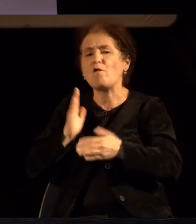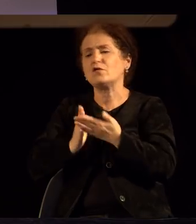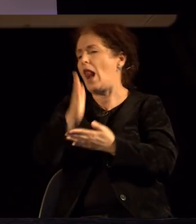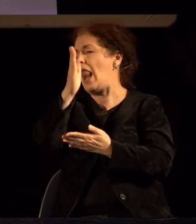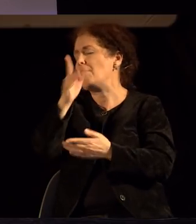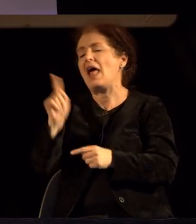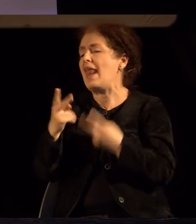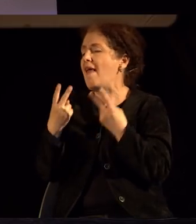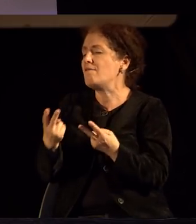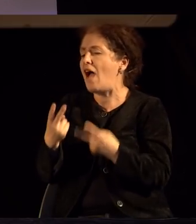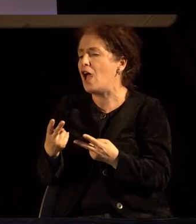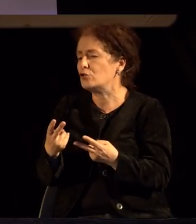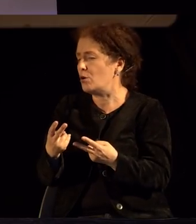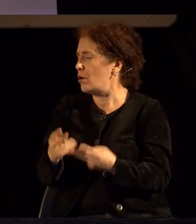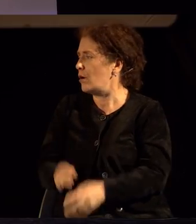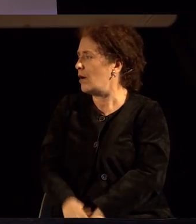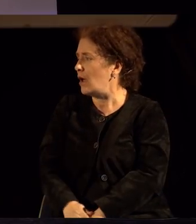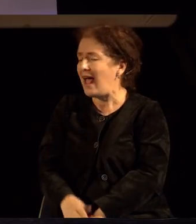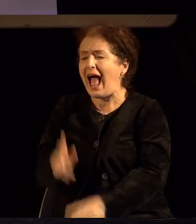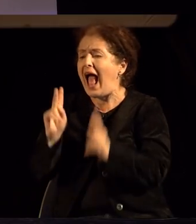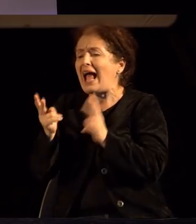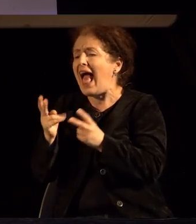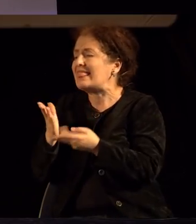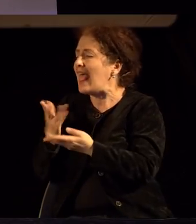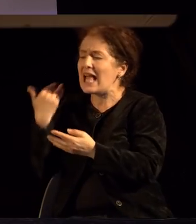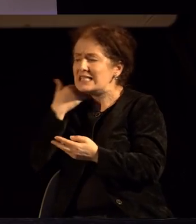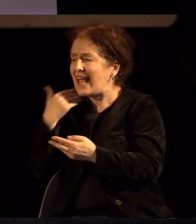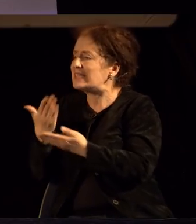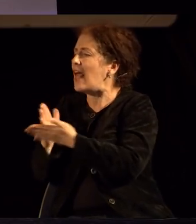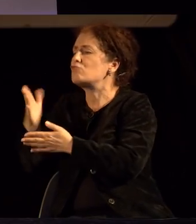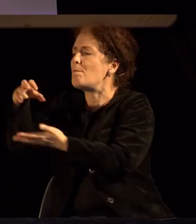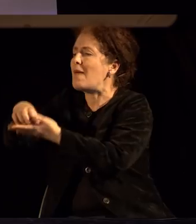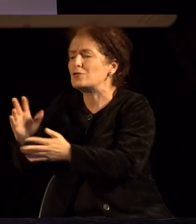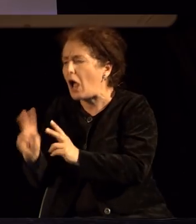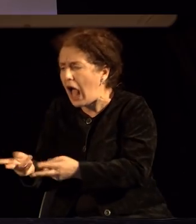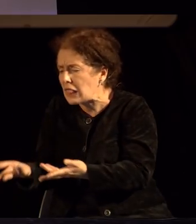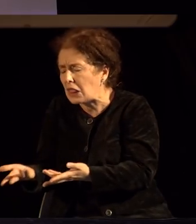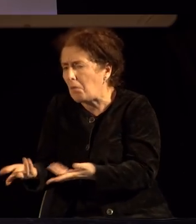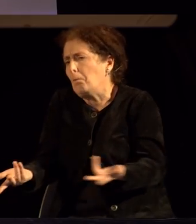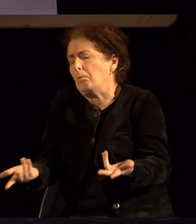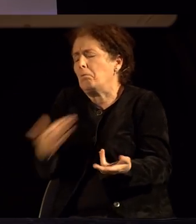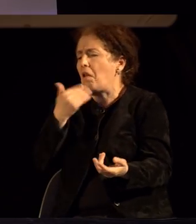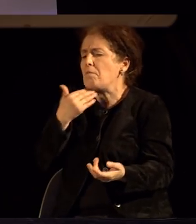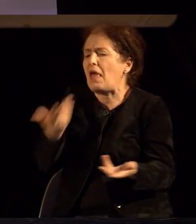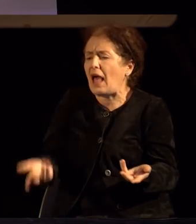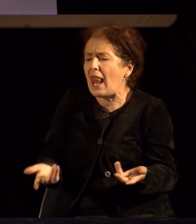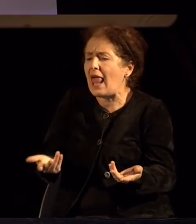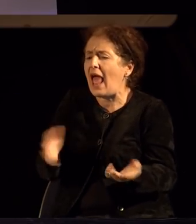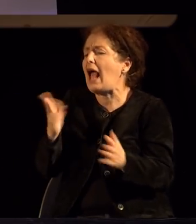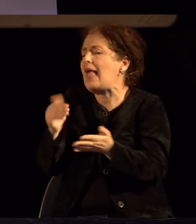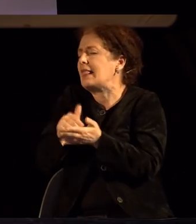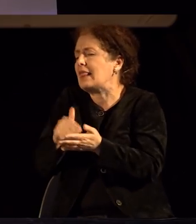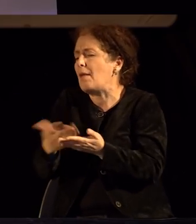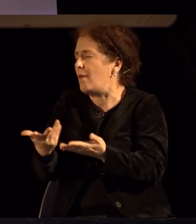значи ни е битно ни каде се случува, ни како се случува, може би и тоа е најинтересниот момент од